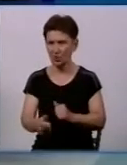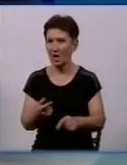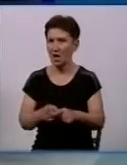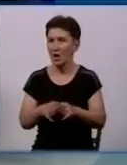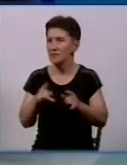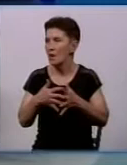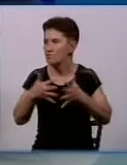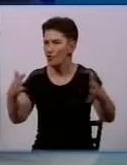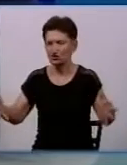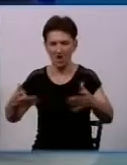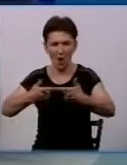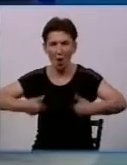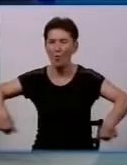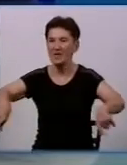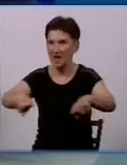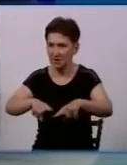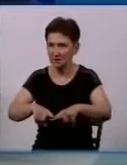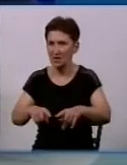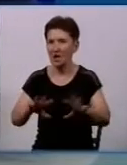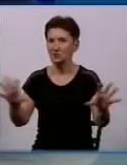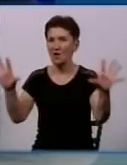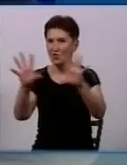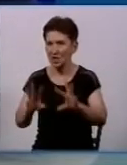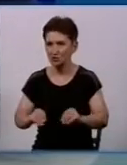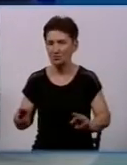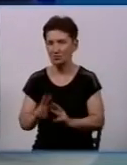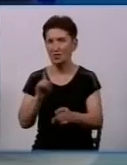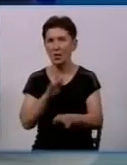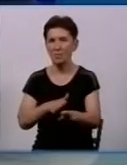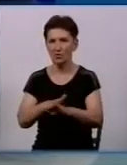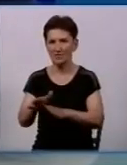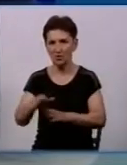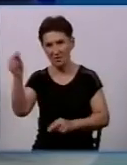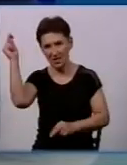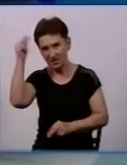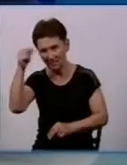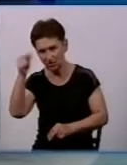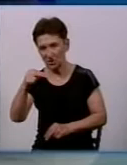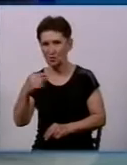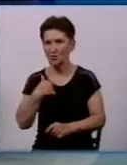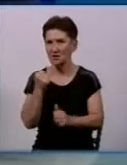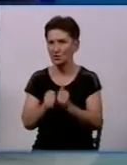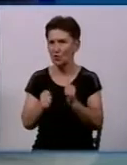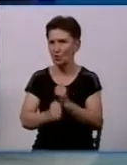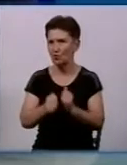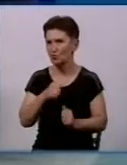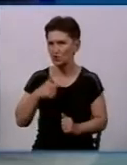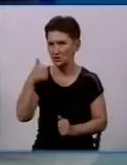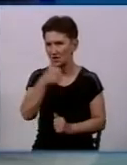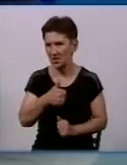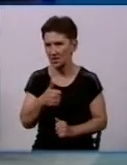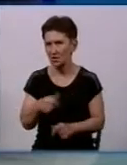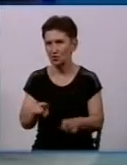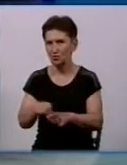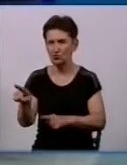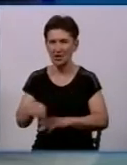об'єктах, де таким чином необхідно гасити пожежі, проводимо навчання, вивчення об'єктів. У нас кожен год, і от сьогодні також начальник